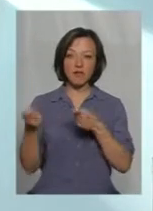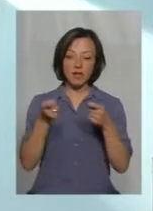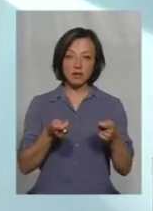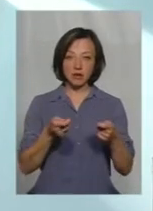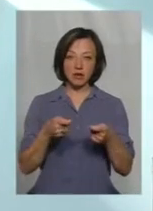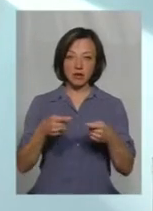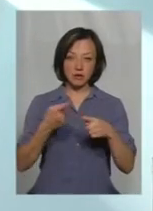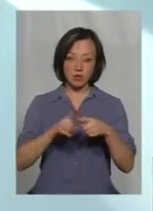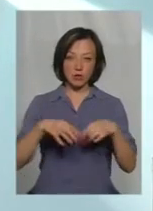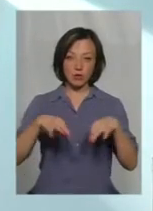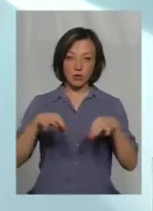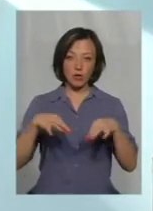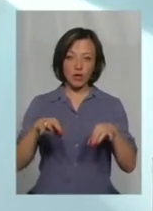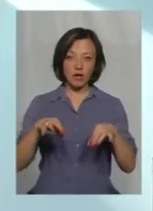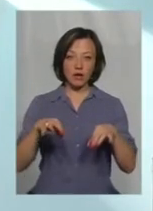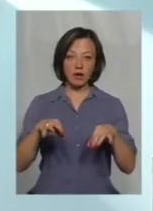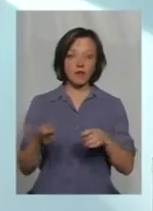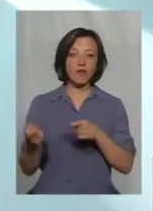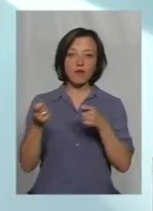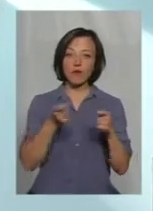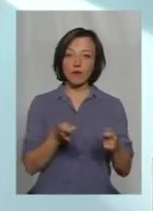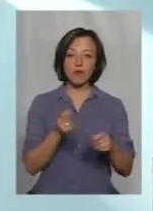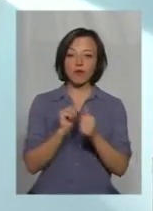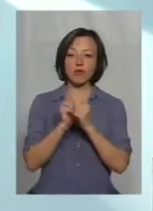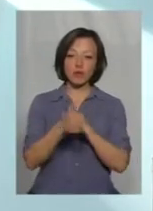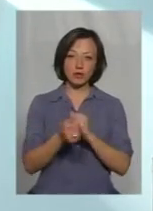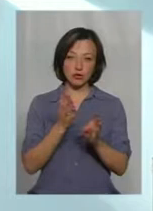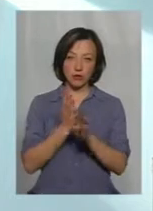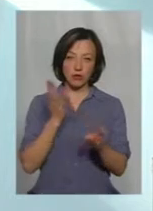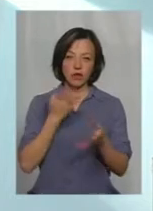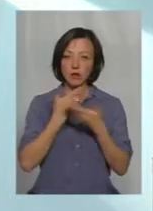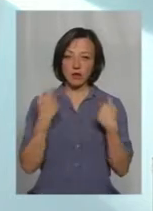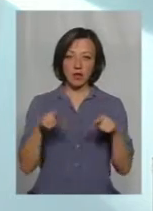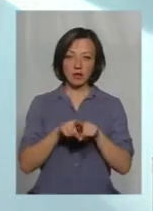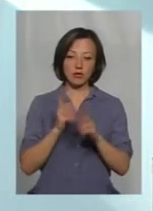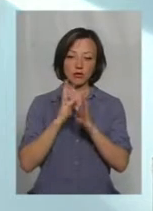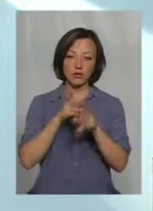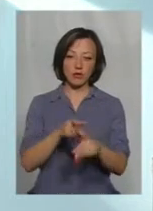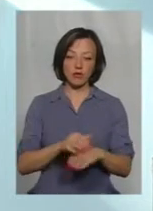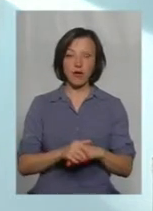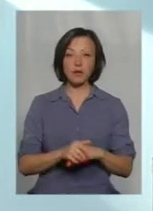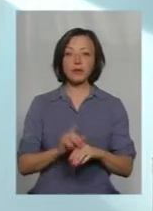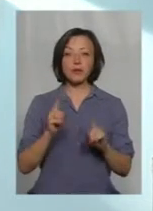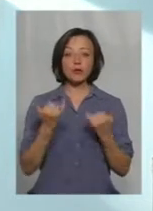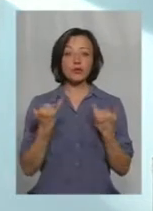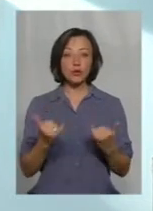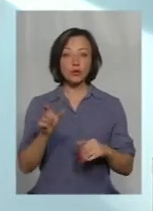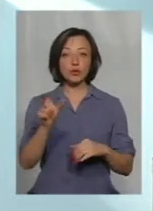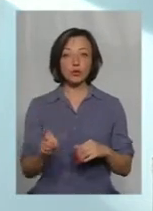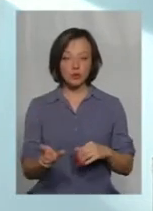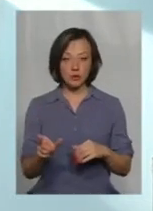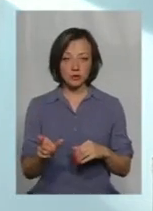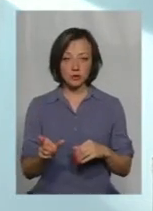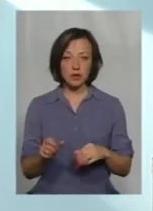гументарного автомобіля, вони ввозять антибіль позачергово. Тобто немає такої черговості. Тому що сьогодні людина